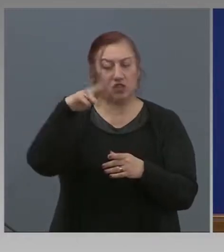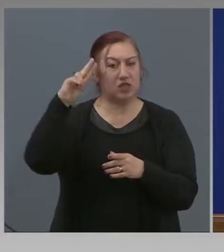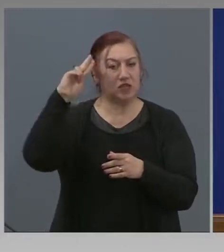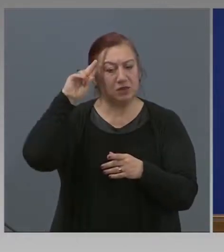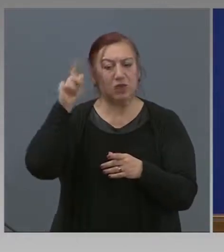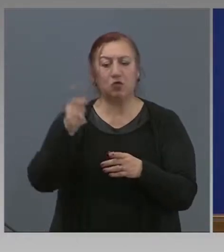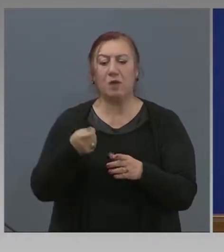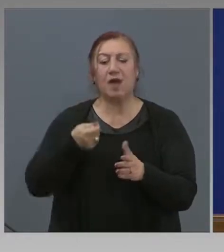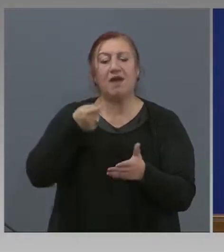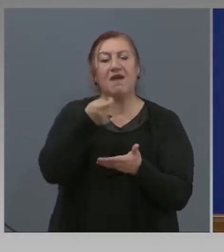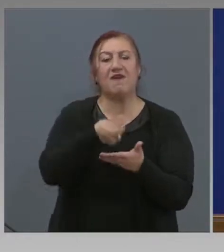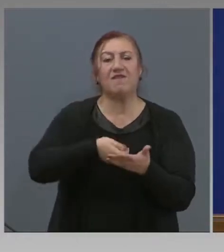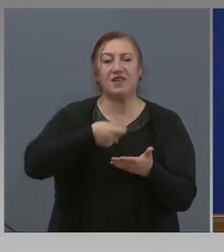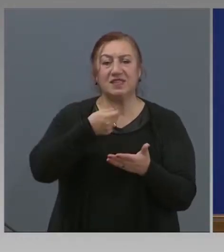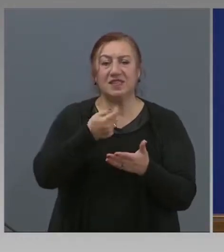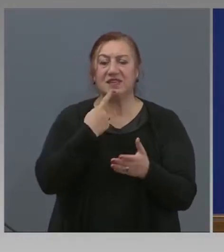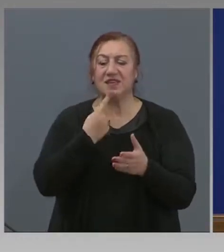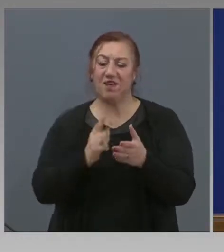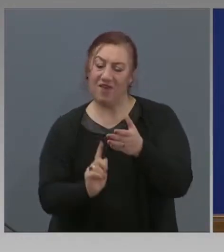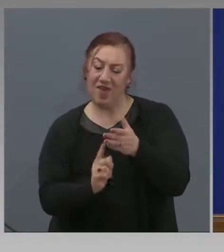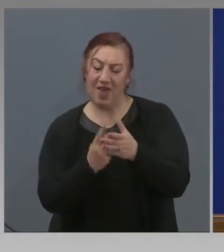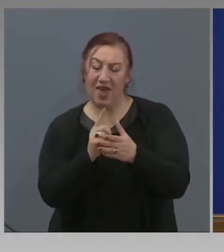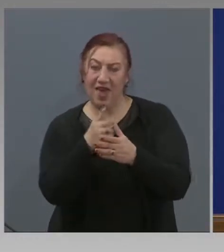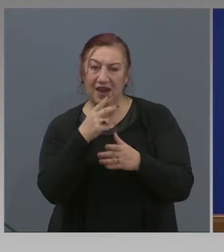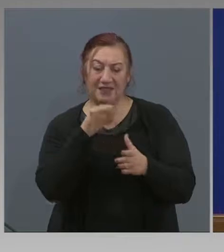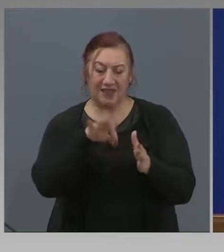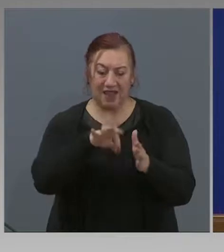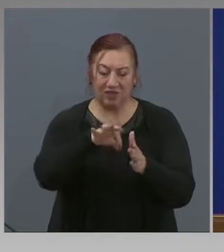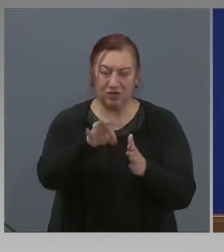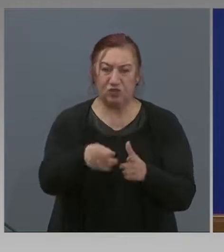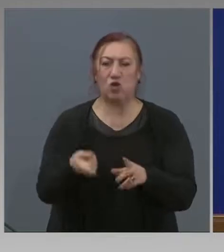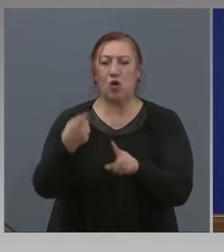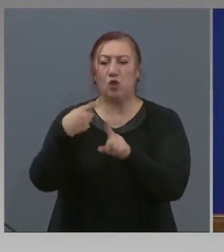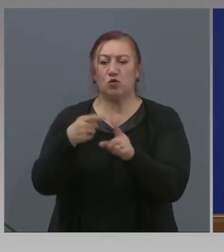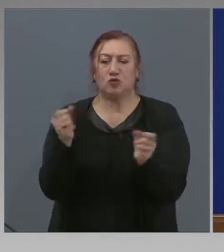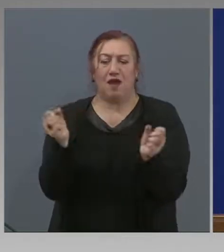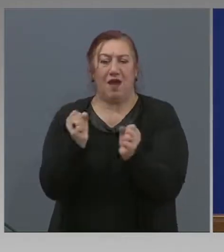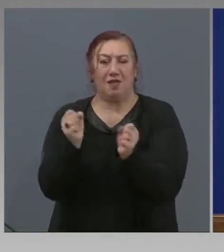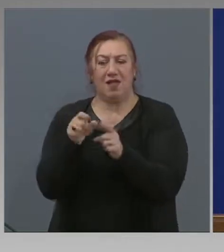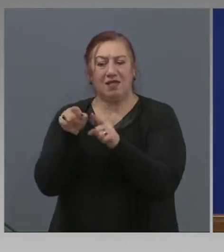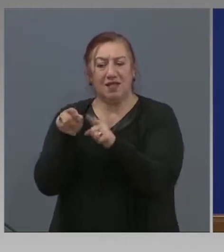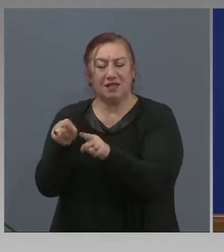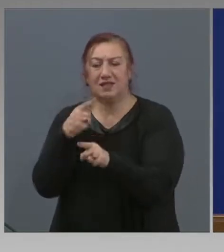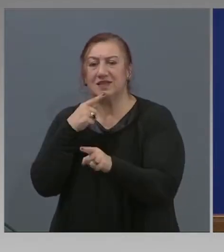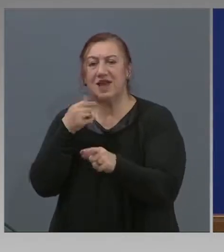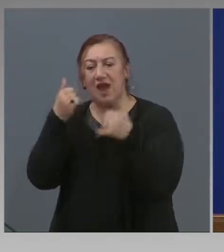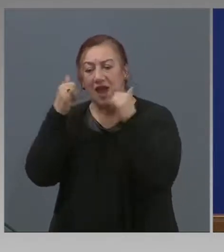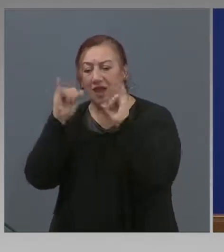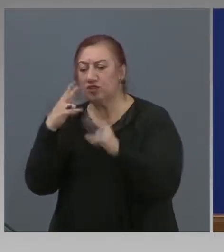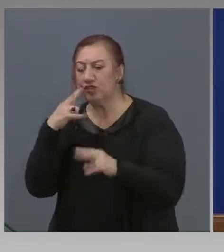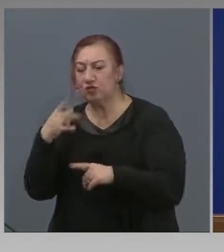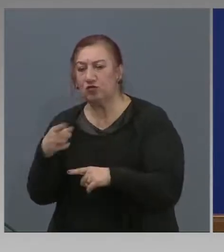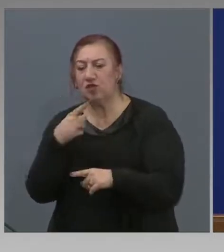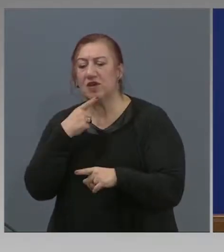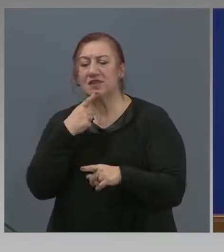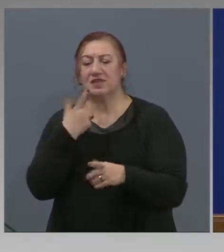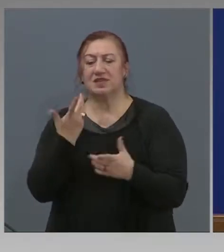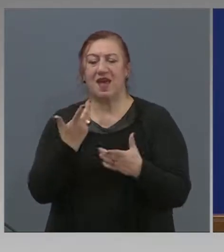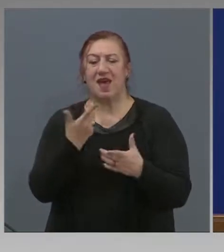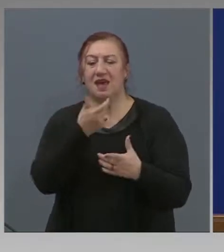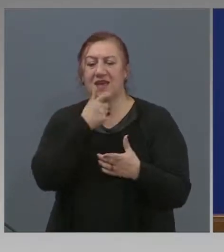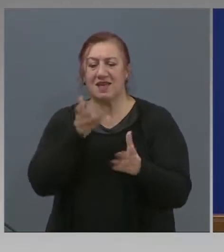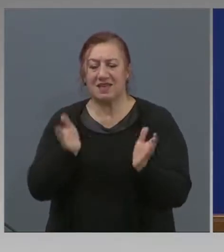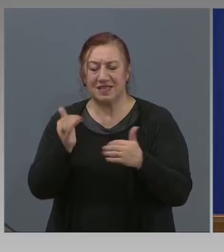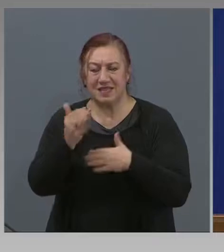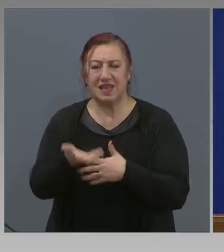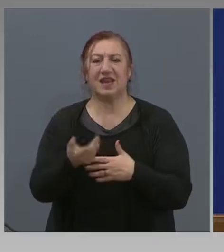инвестиции в растеневътството, хладилници, в животновътството, за мандри, мобилни мандри,